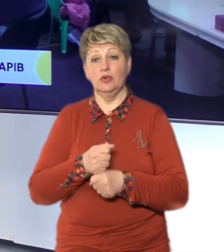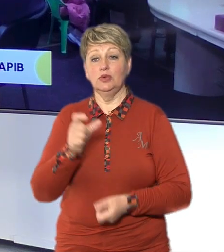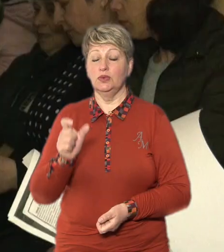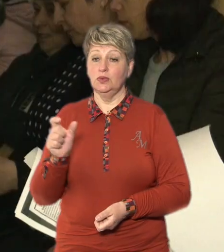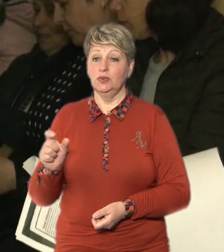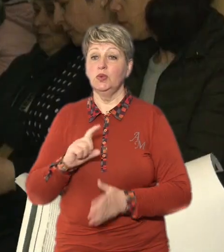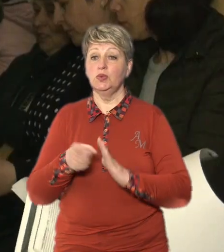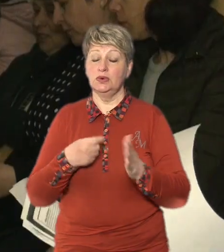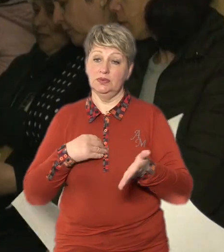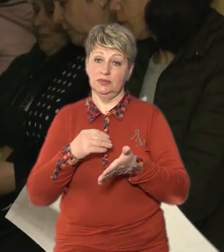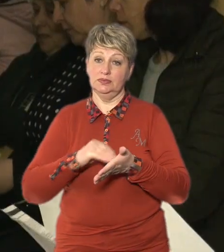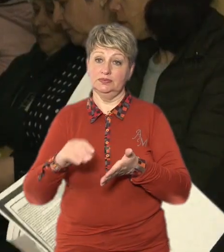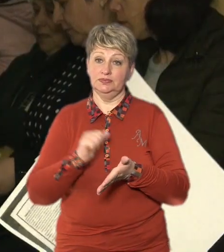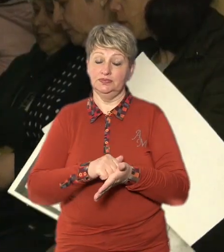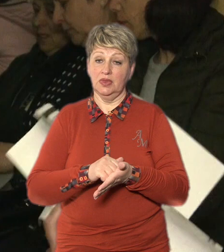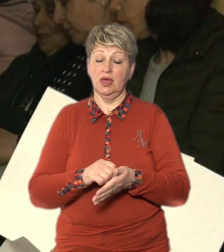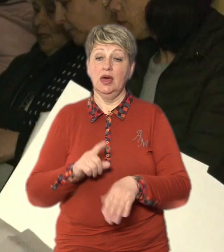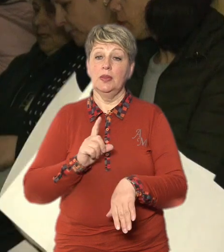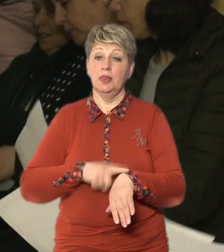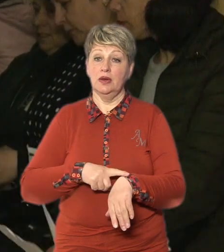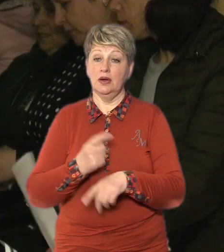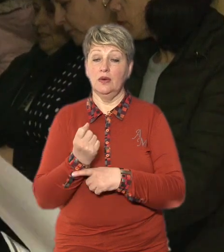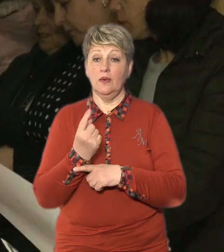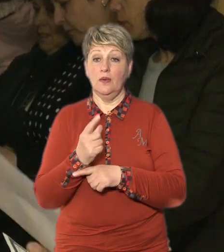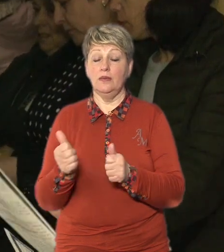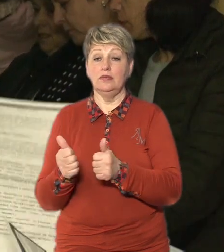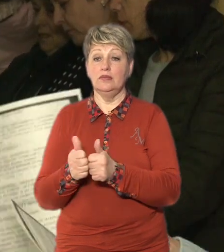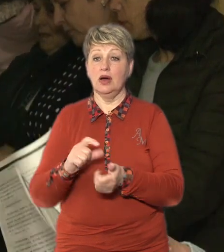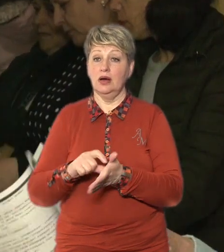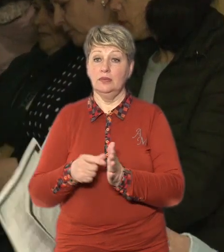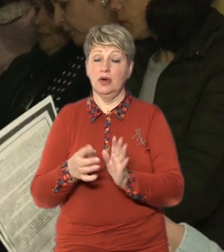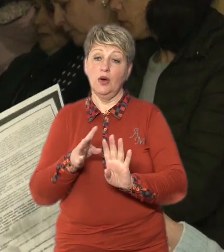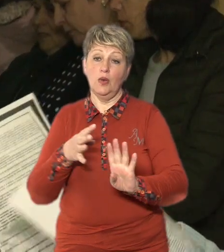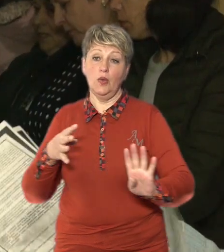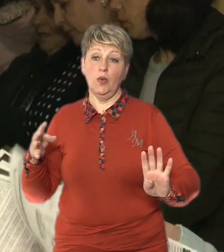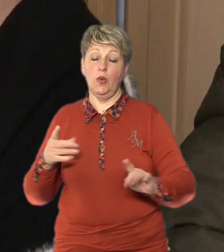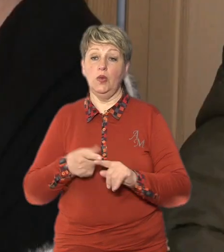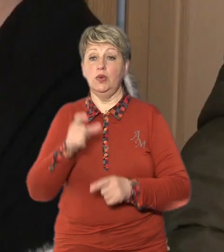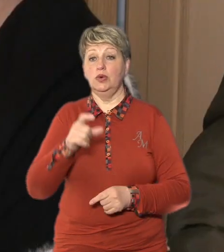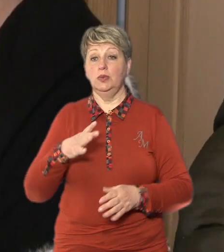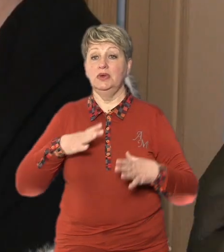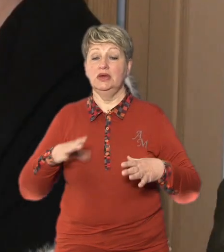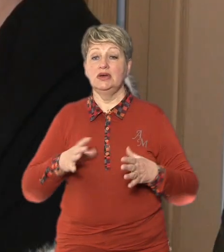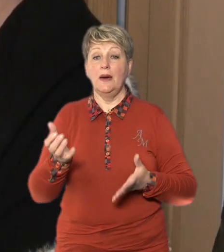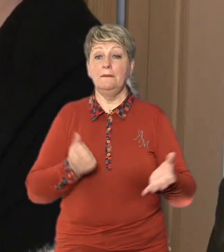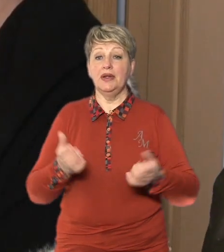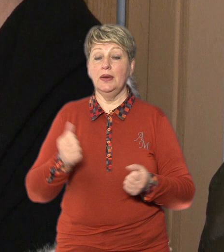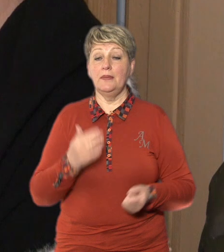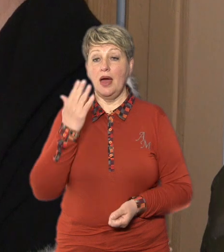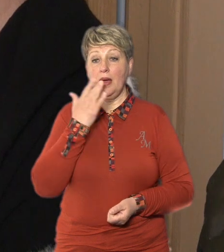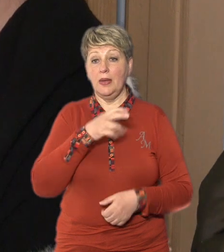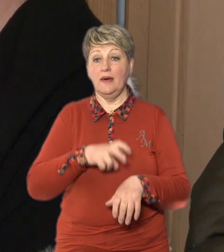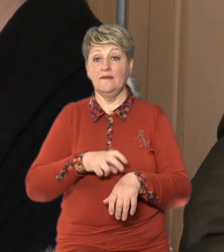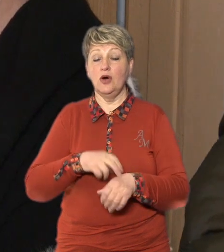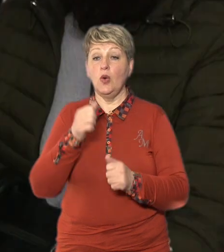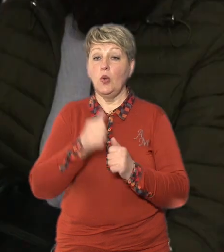Рева на годиннику 11 біля кабінету черга у бабіч коридору люди чекають прийому іноземних лікарів у